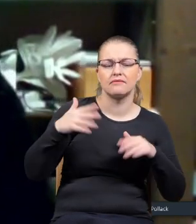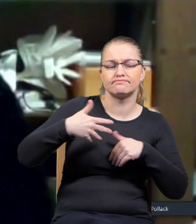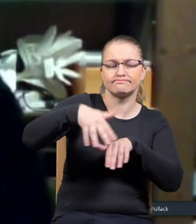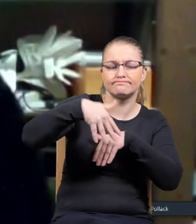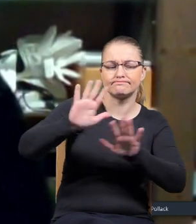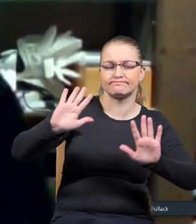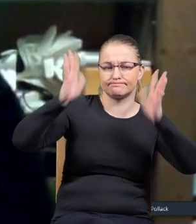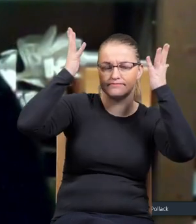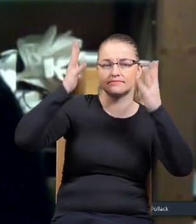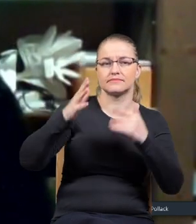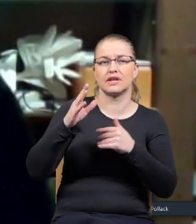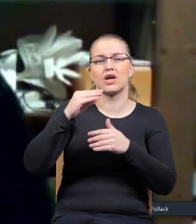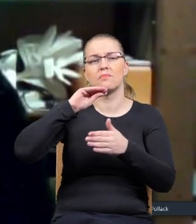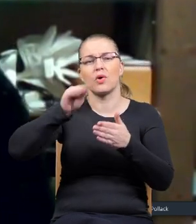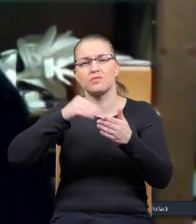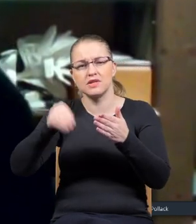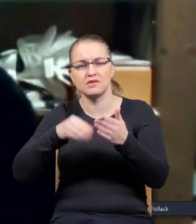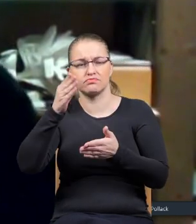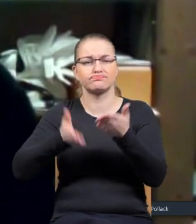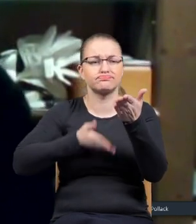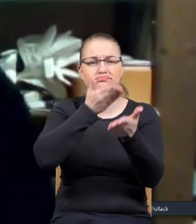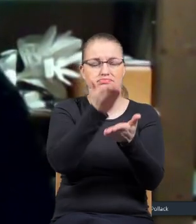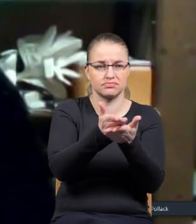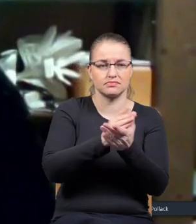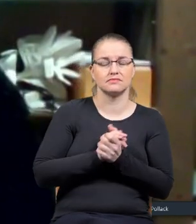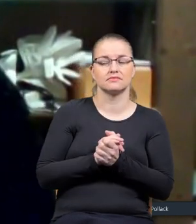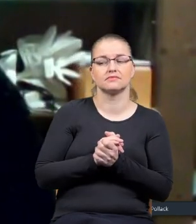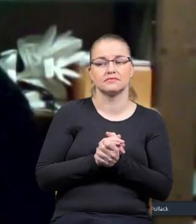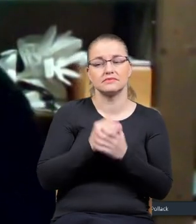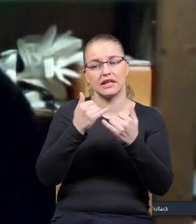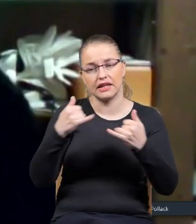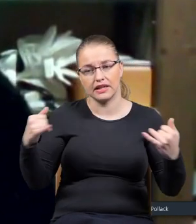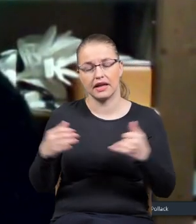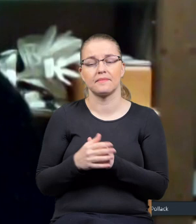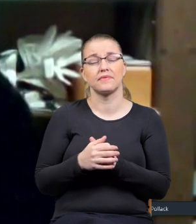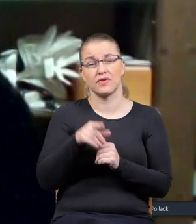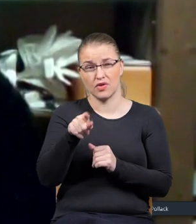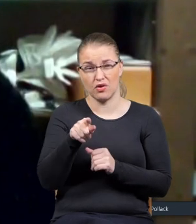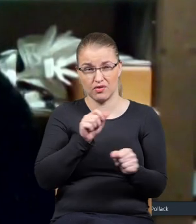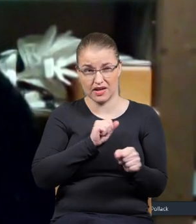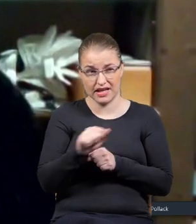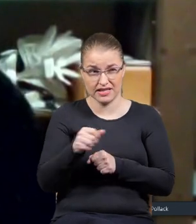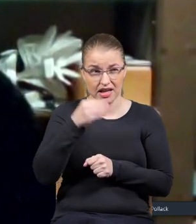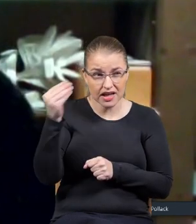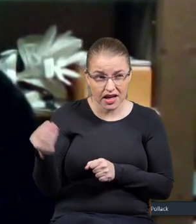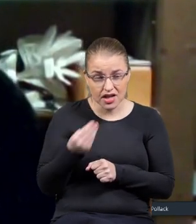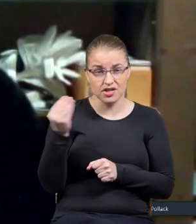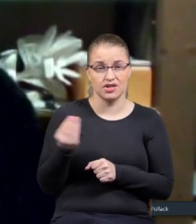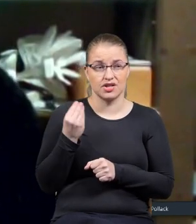demonstracje, jakieś podpisujemy, jakieś petycje i tak dalej, czy to w ogóle jest jeszcze,